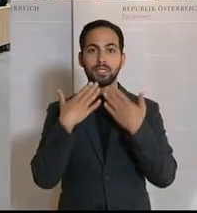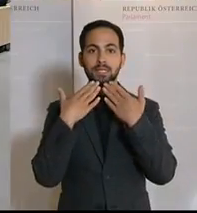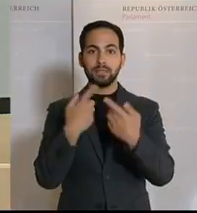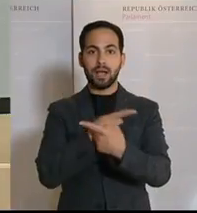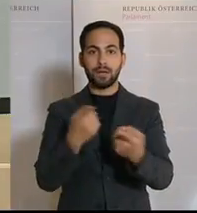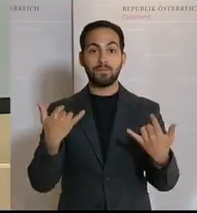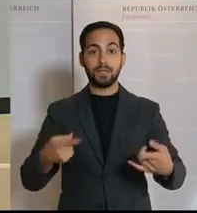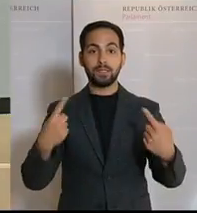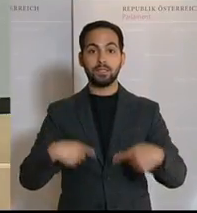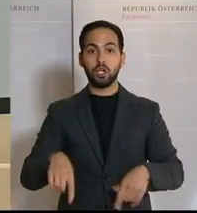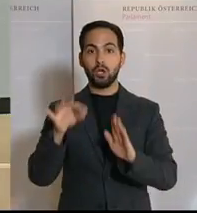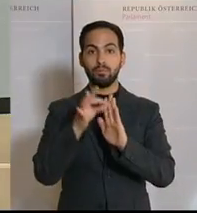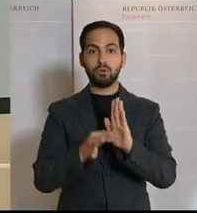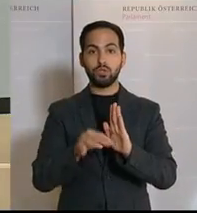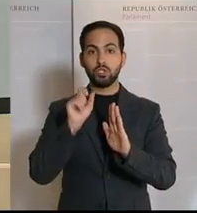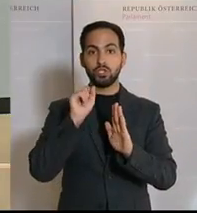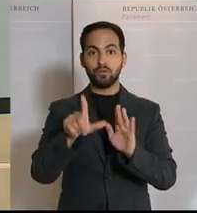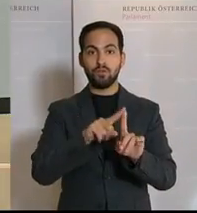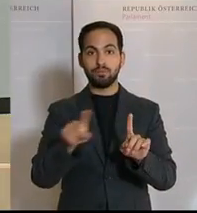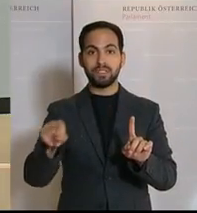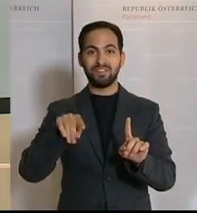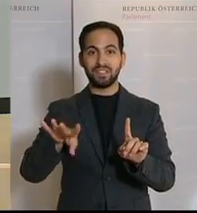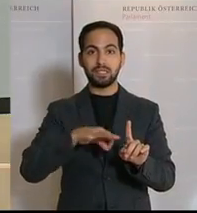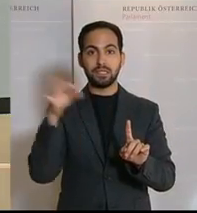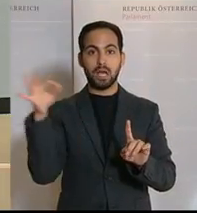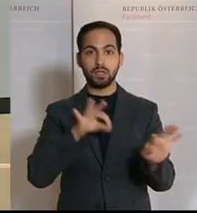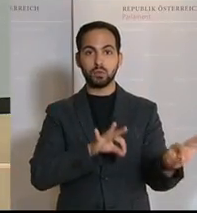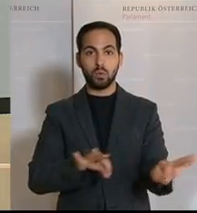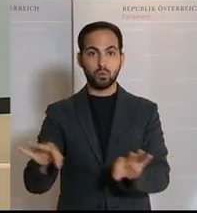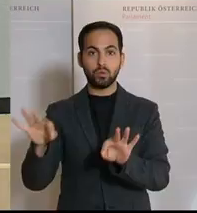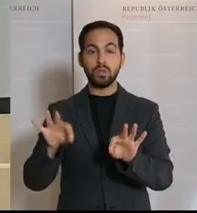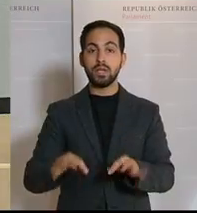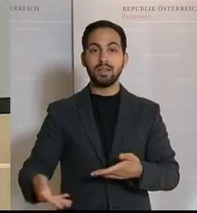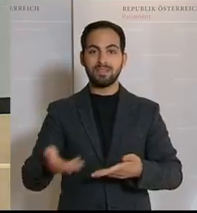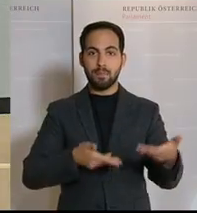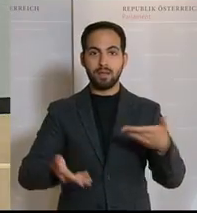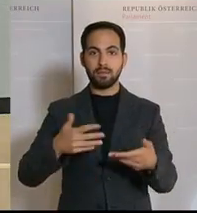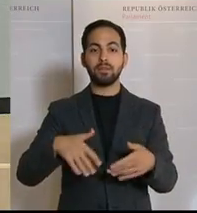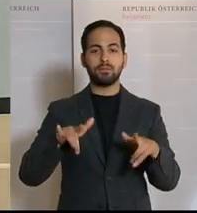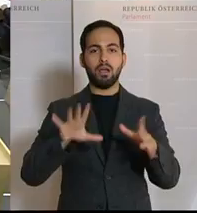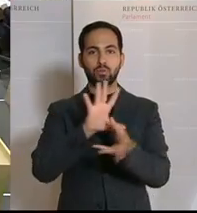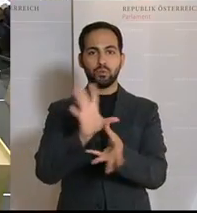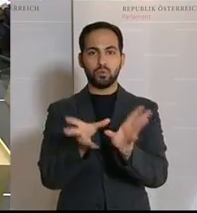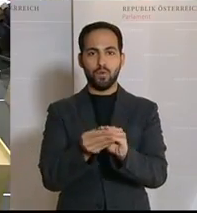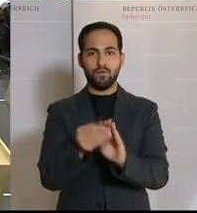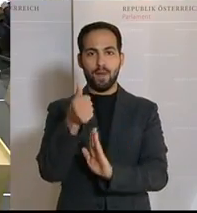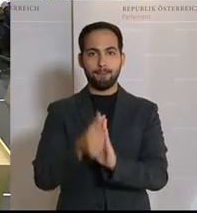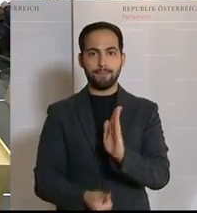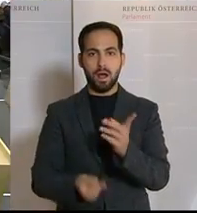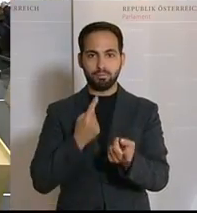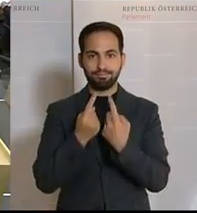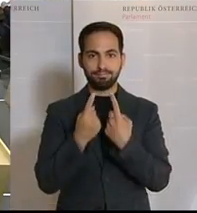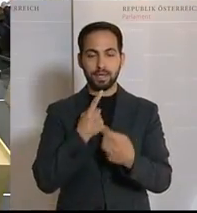Wir gelangen nun zu den Punkten 12 bis 14 der Tagesordnung. Das waren also die Abstimmungen zu den ersten elf